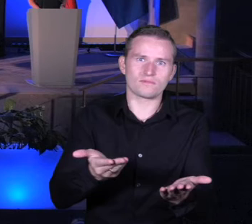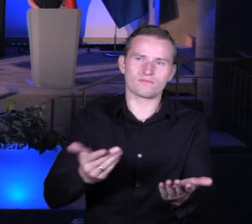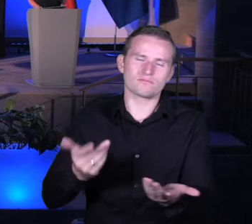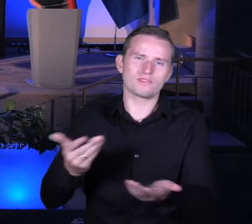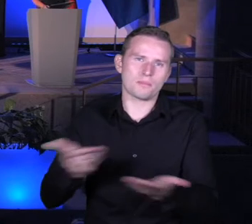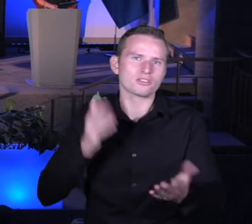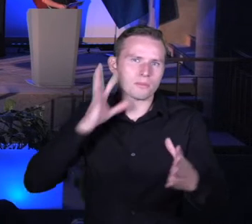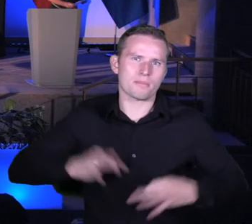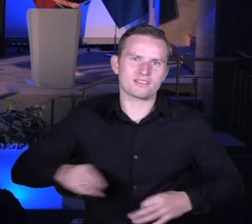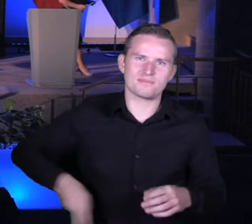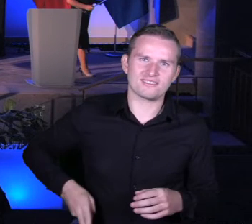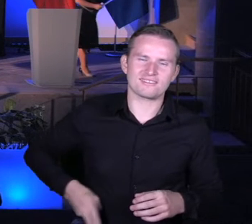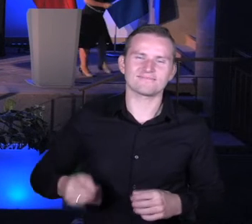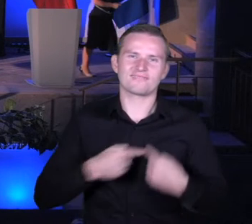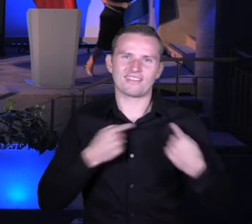minister.